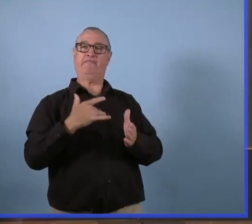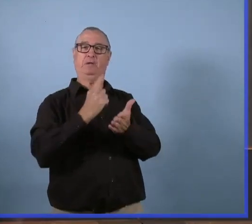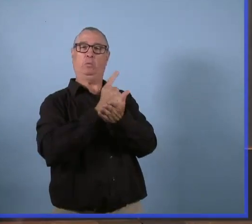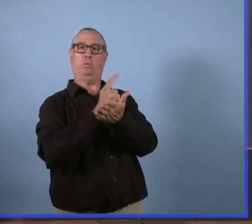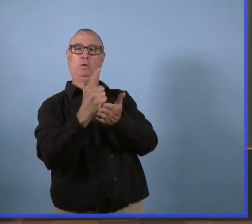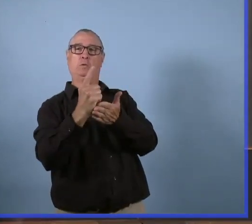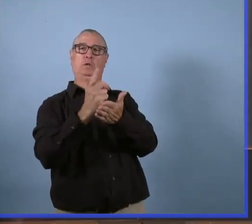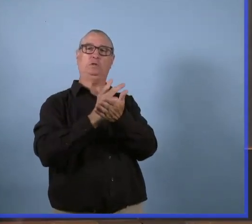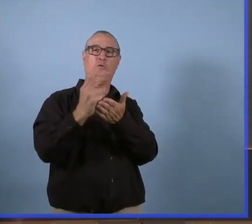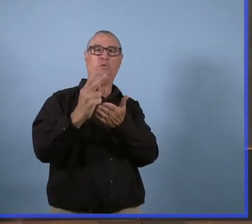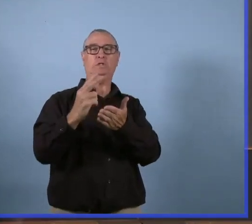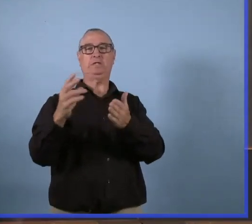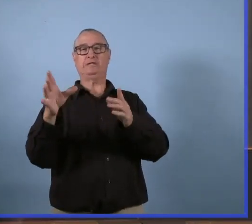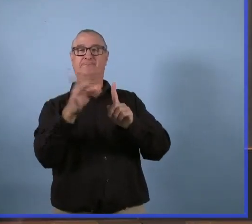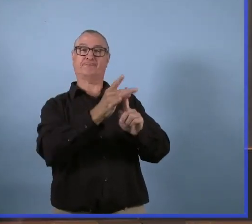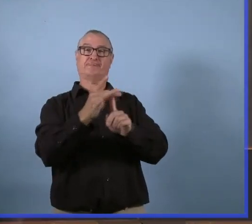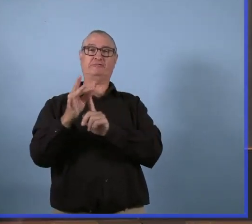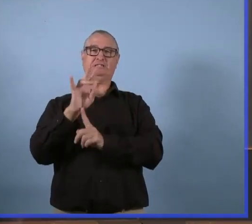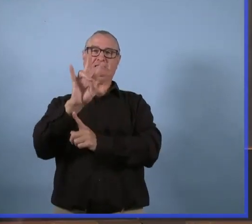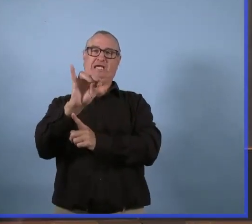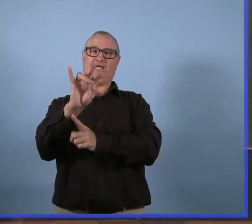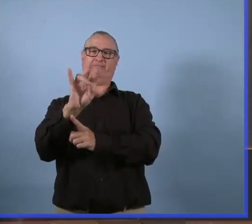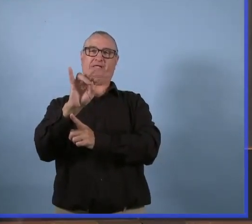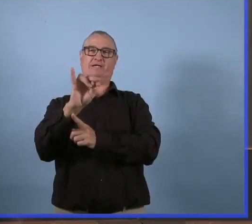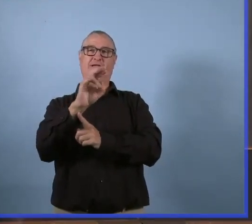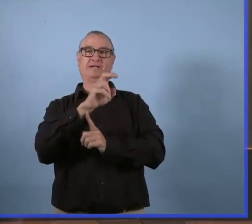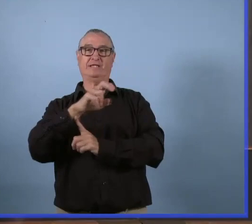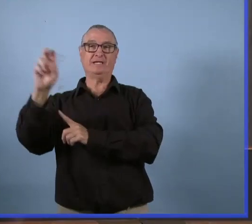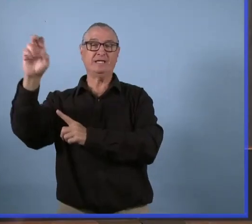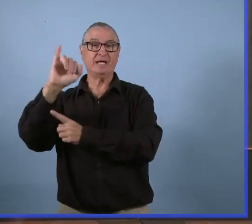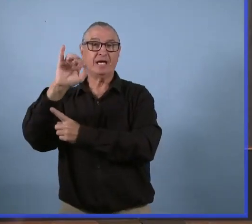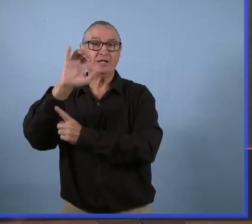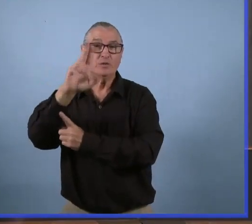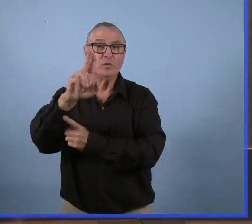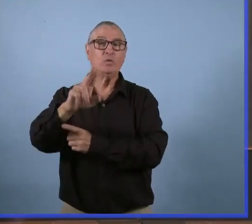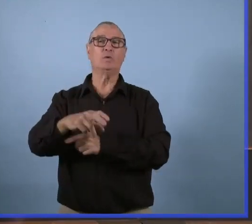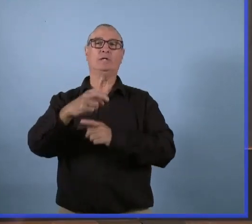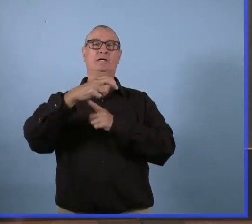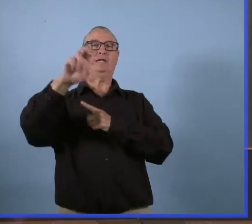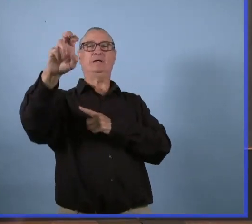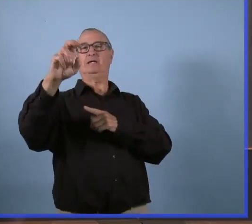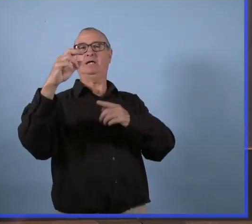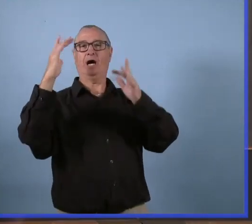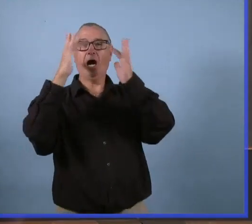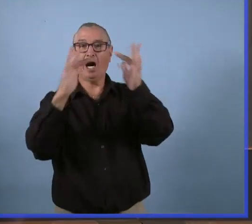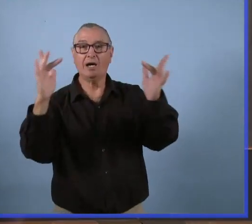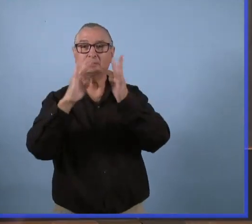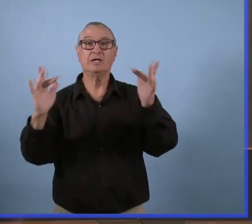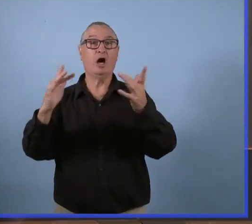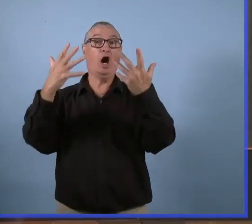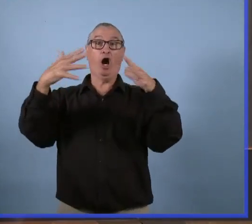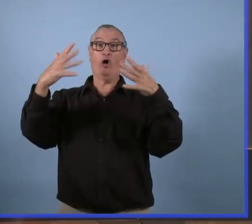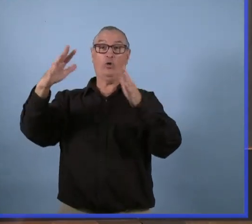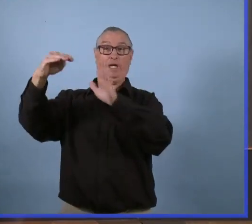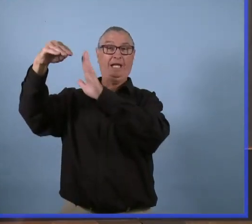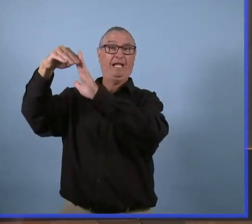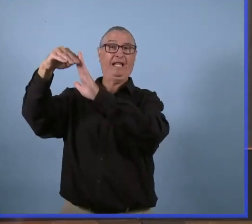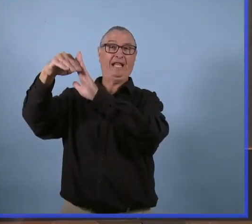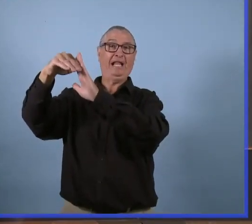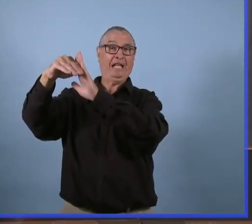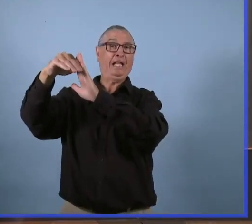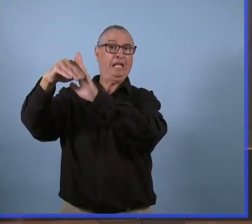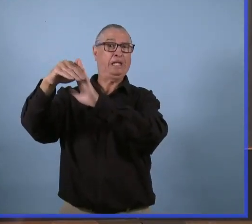Si on regarde les chiffres d'une semaine à l'autre, ils baissent de 20 à 24% selon la manière dont vous regardez ça.